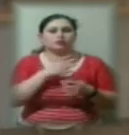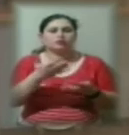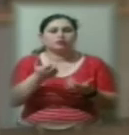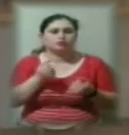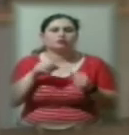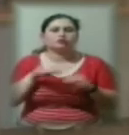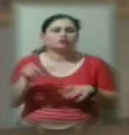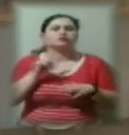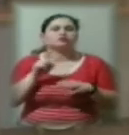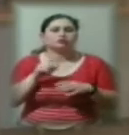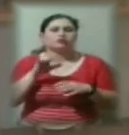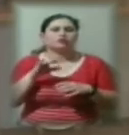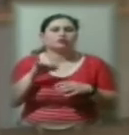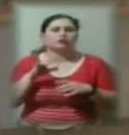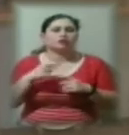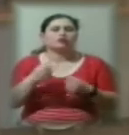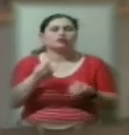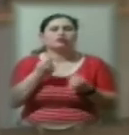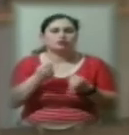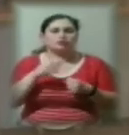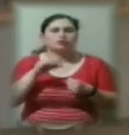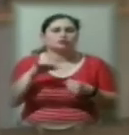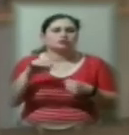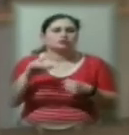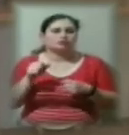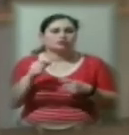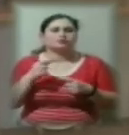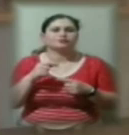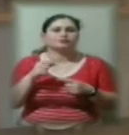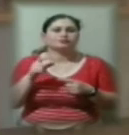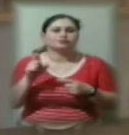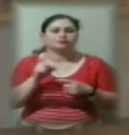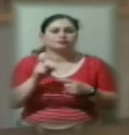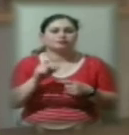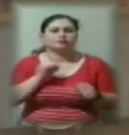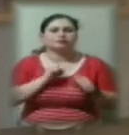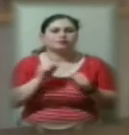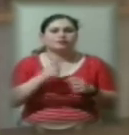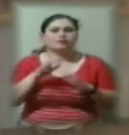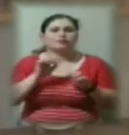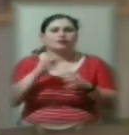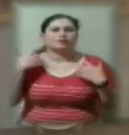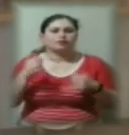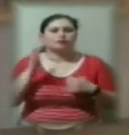видатки на утримання медичних сестер з управління охорони здоров'я будуть